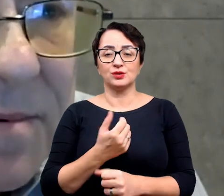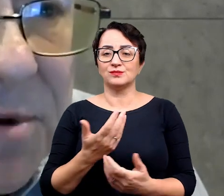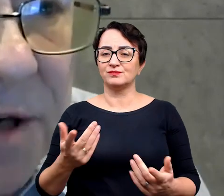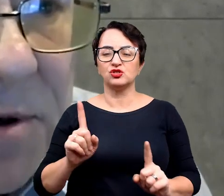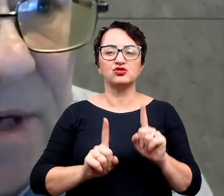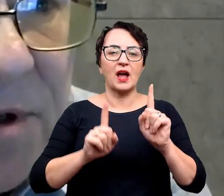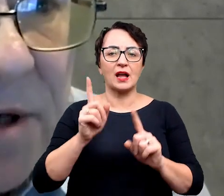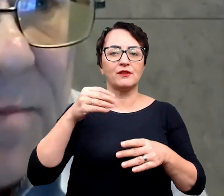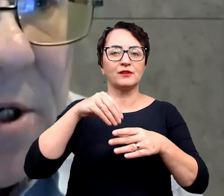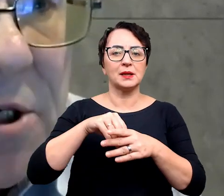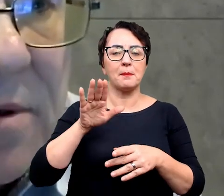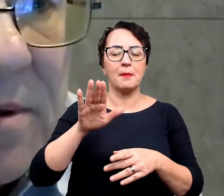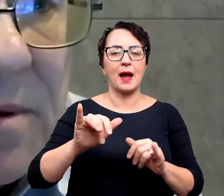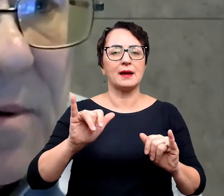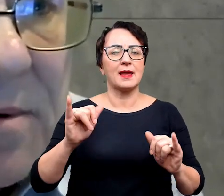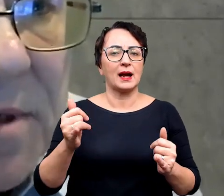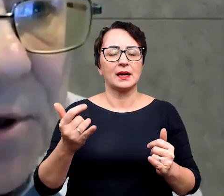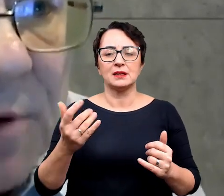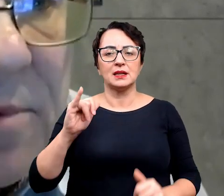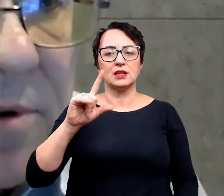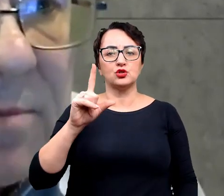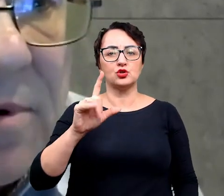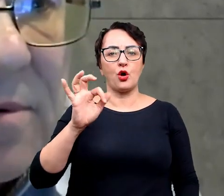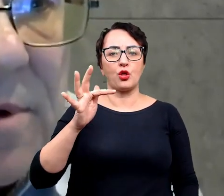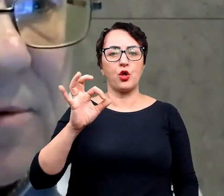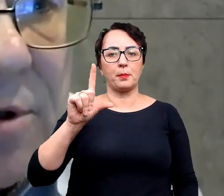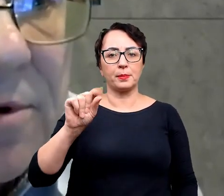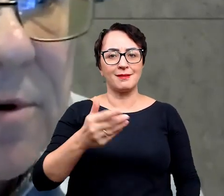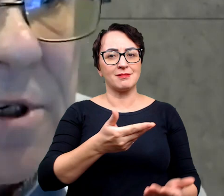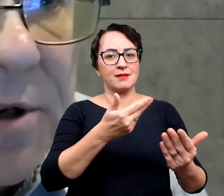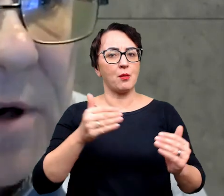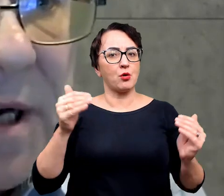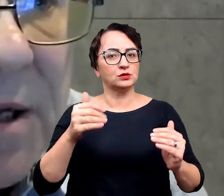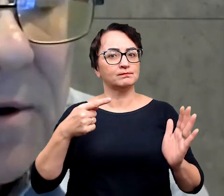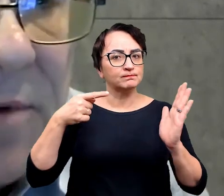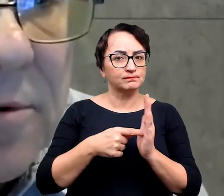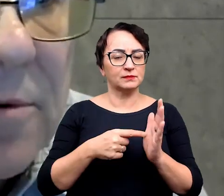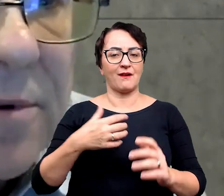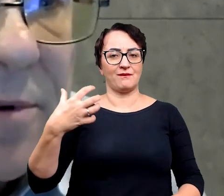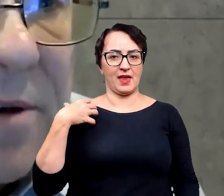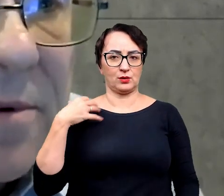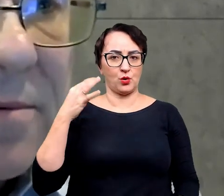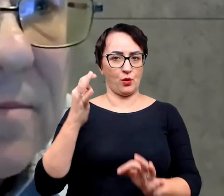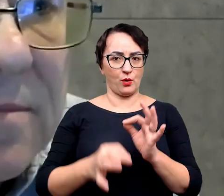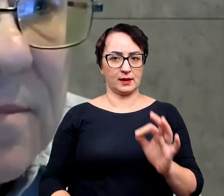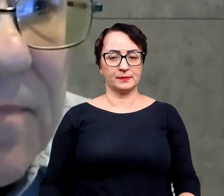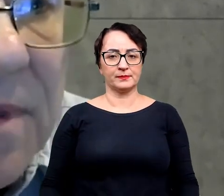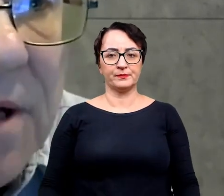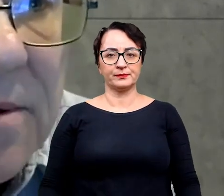Skamieniałości rzadko zawierają jakieś izotopy, które by służyły do określania wieku. Tutaj